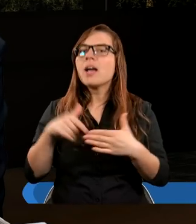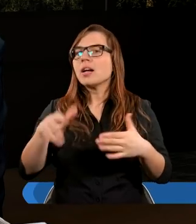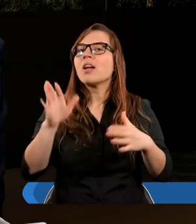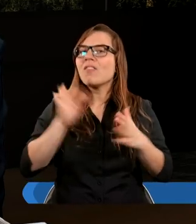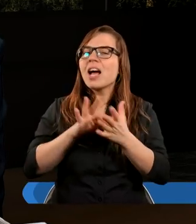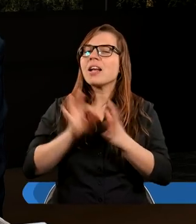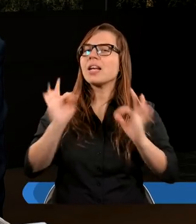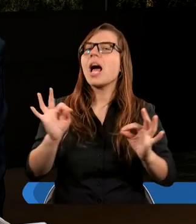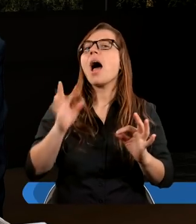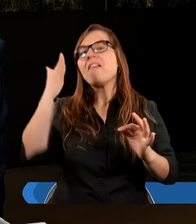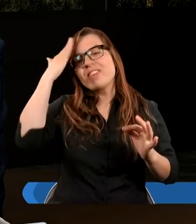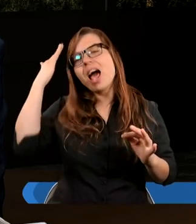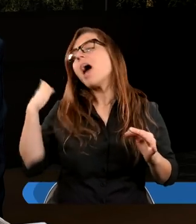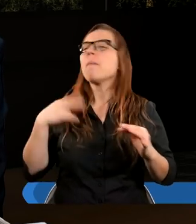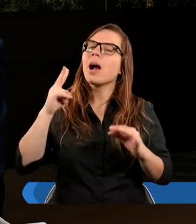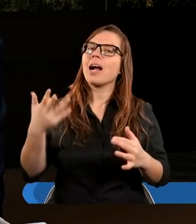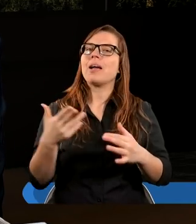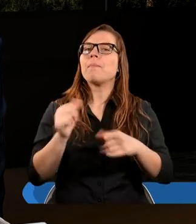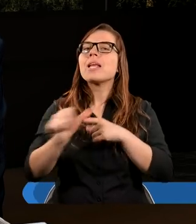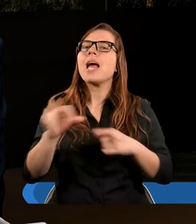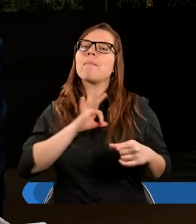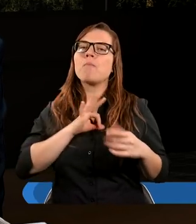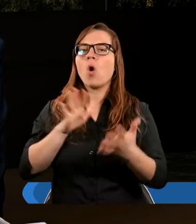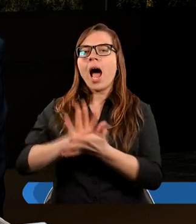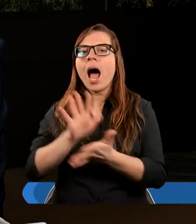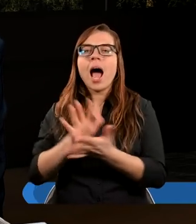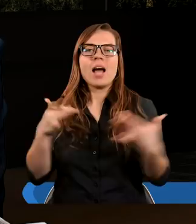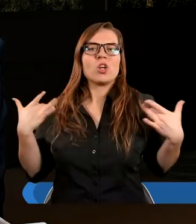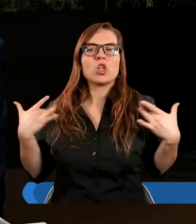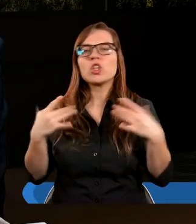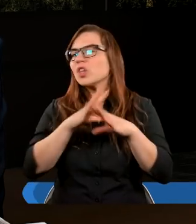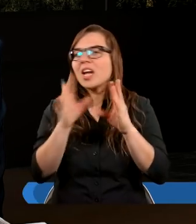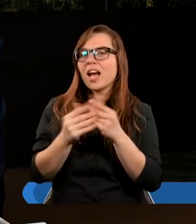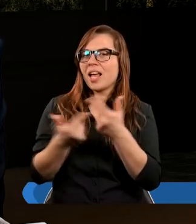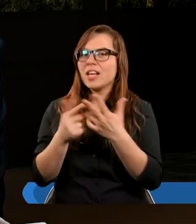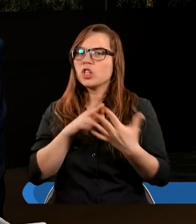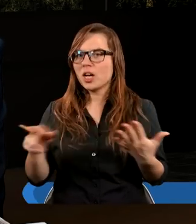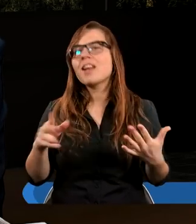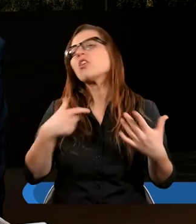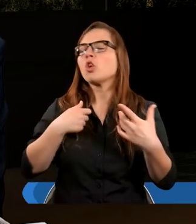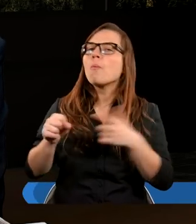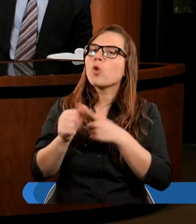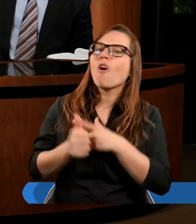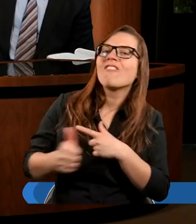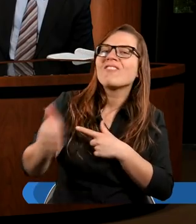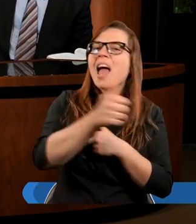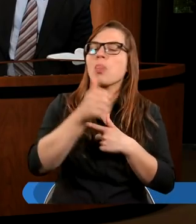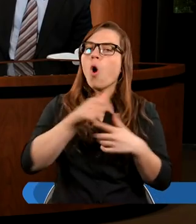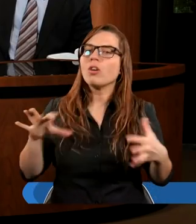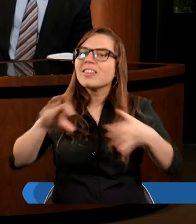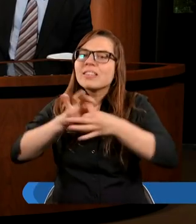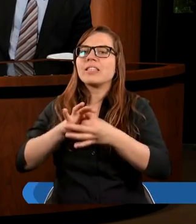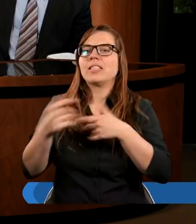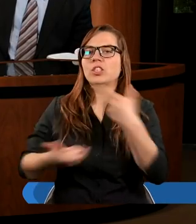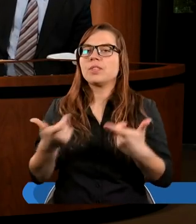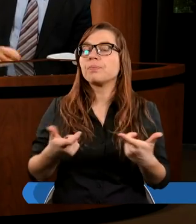tym, kim będę, czyli jako członek danej wspólnoty. Więc dlatego